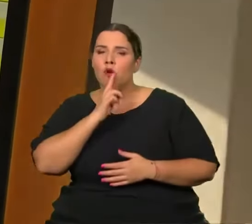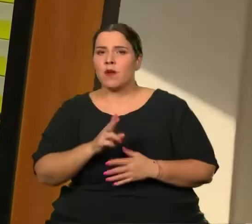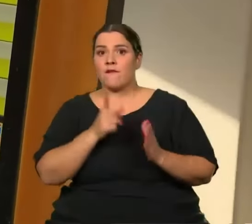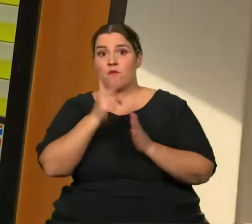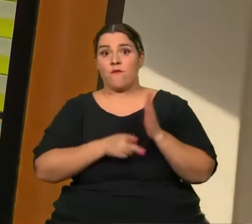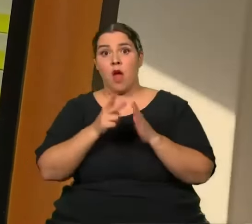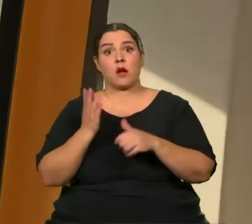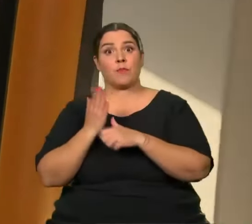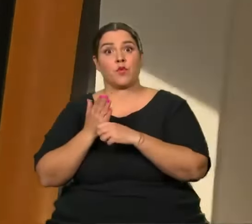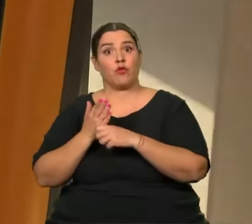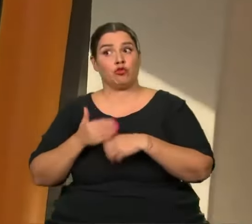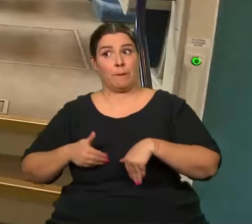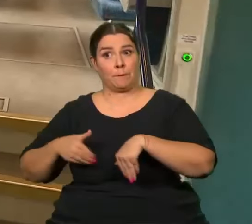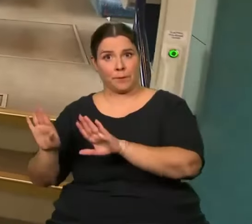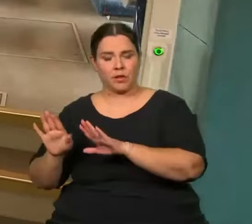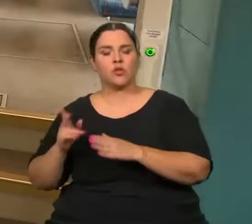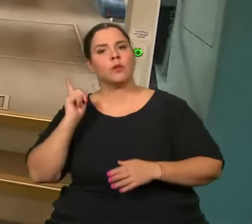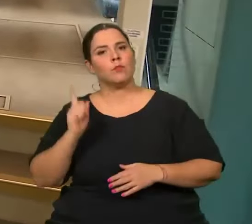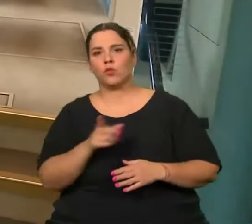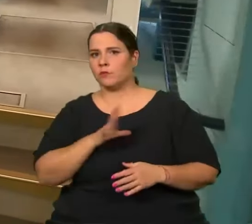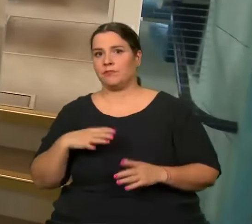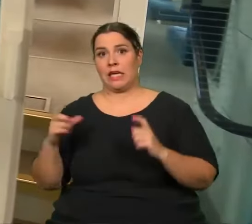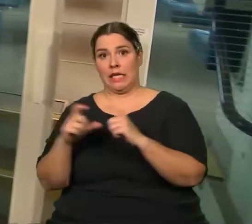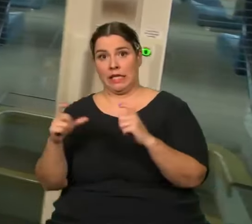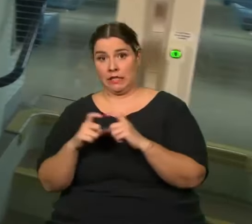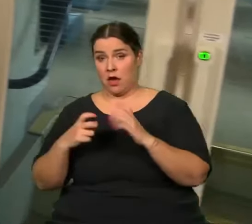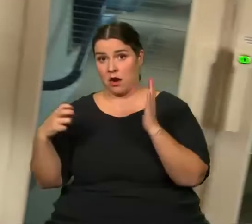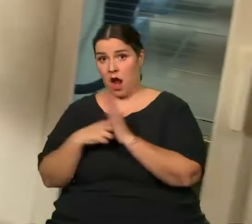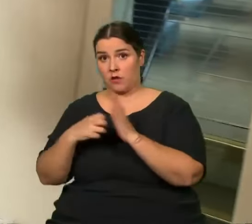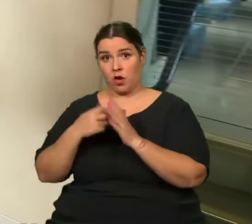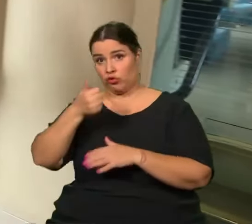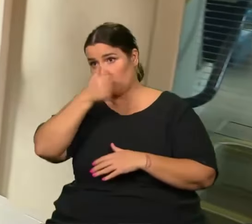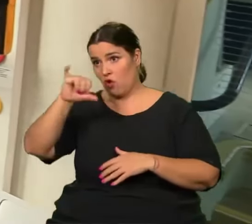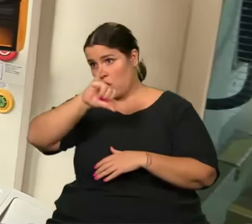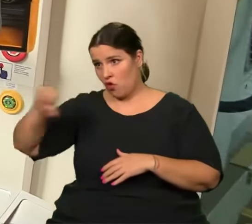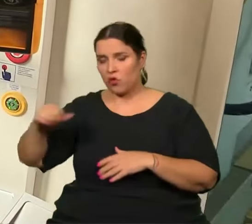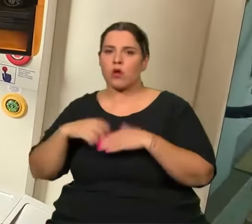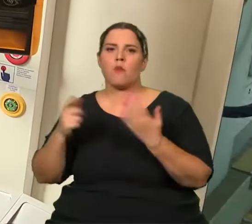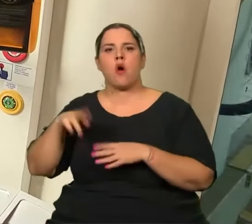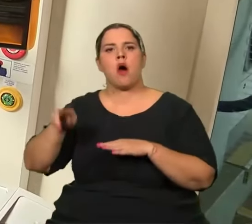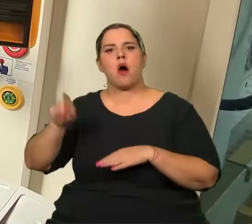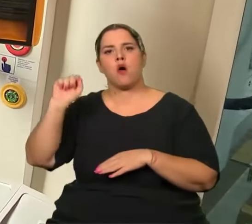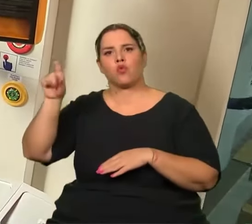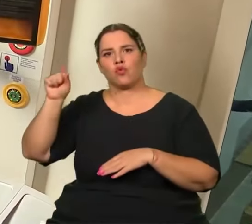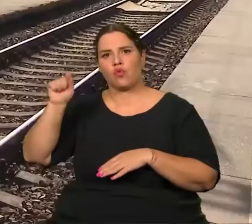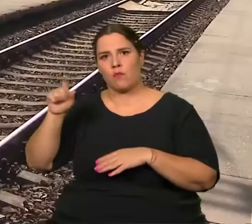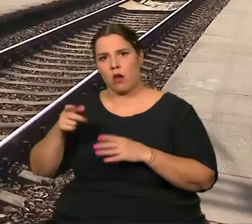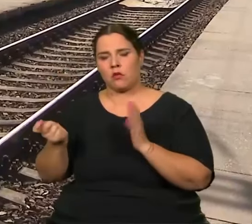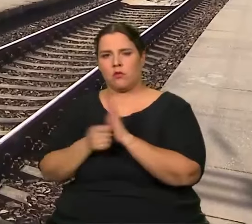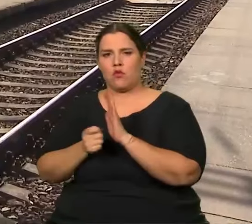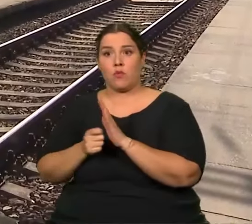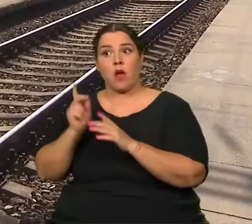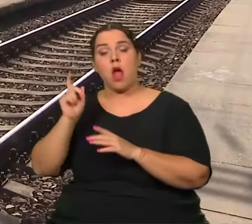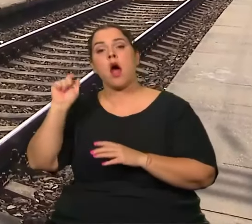Brna změzí, budou se cestující muset kupovat jízdenky buď na nádražích, nebo v automatech, které budou přímo ve vlacích.